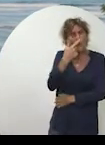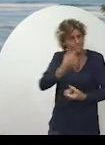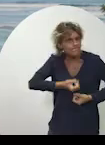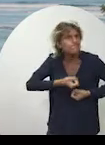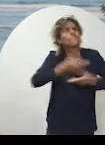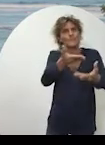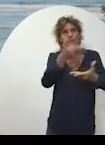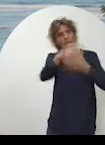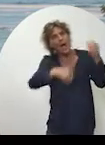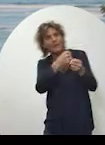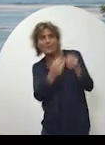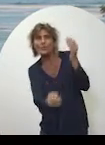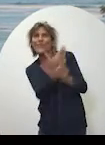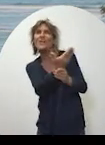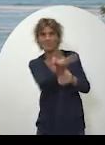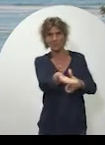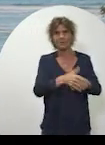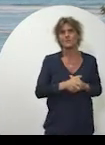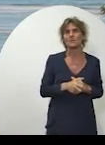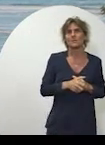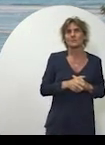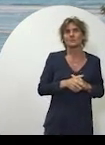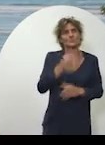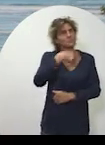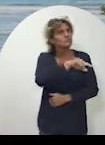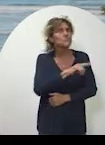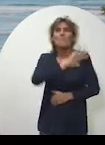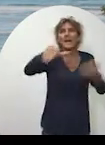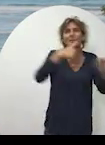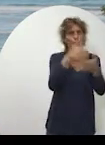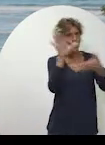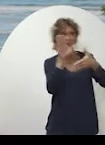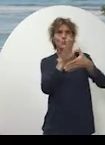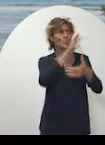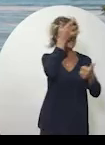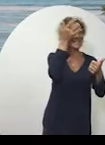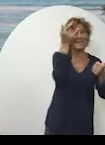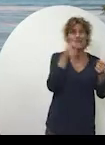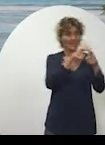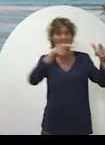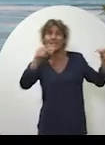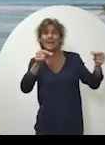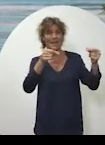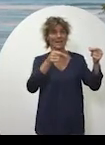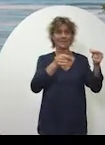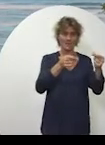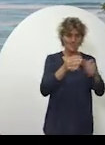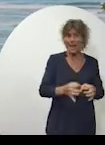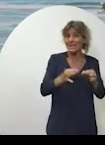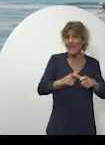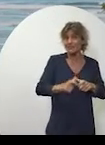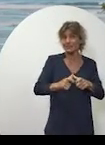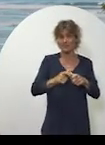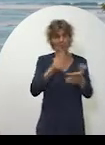que je formule pour l'année qui s'ouvre. Des saintes à la désirade, de Marie Galante à Pointe-à-Pitre,